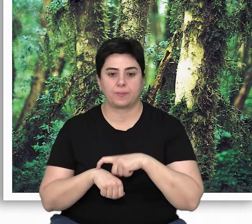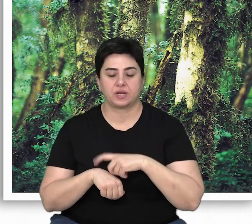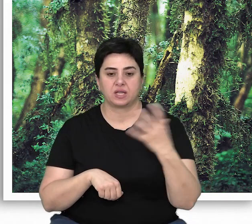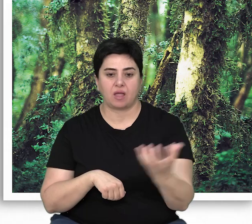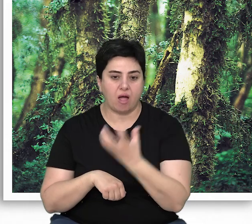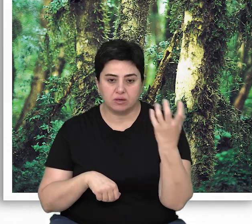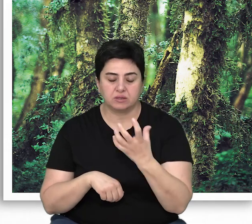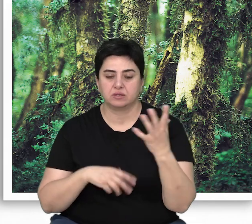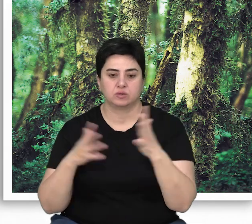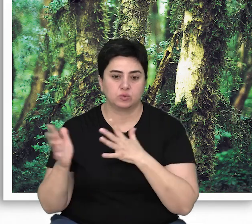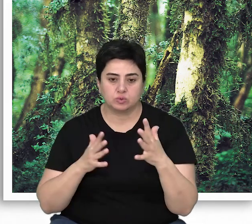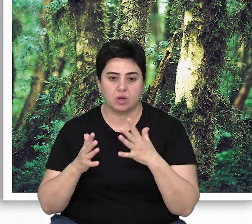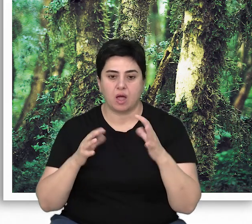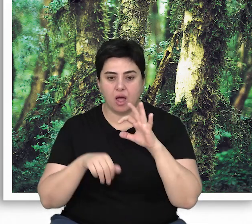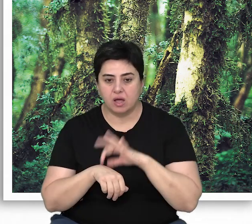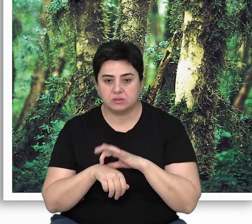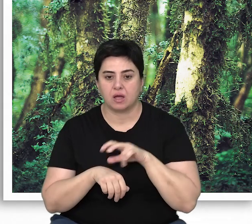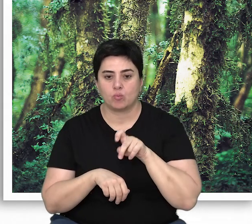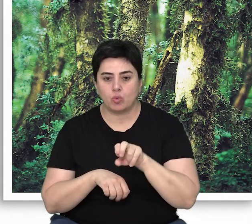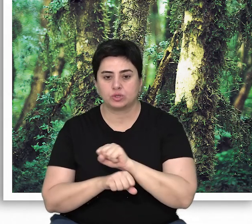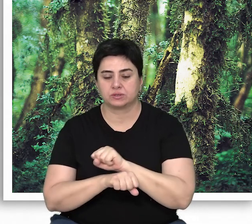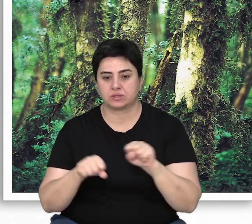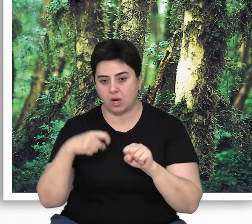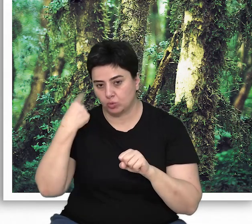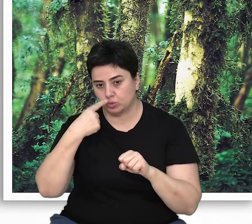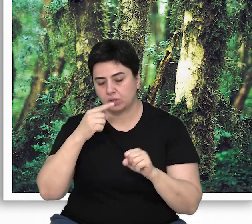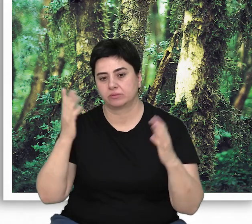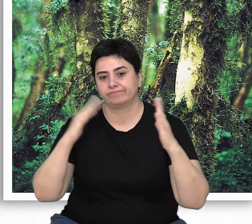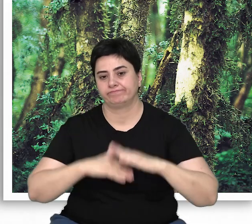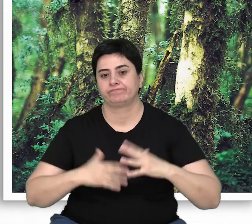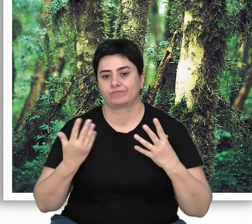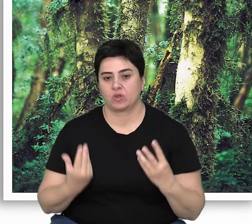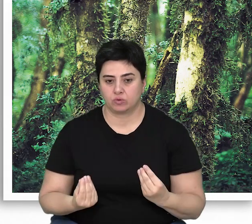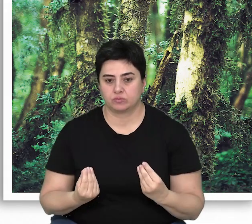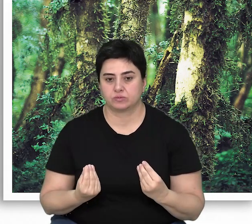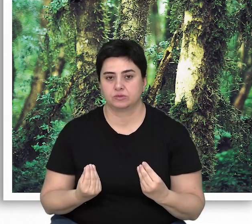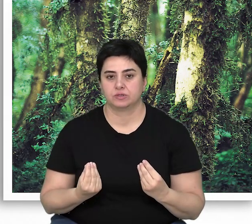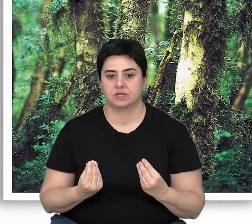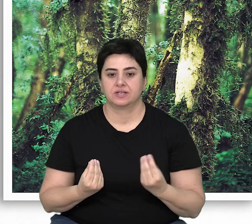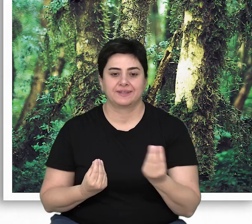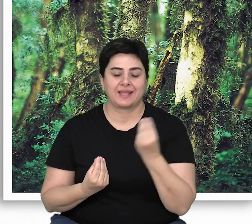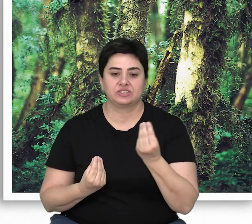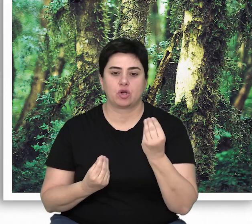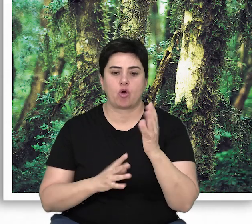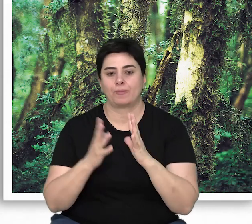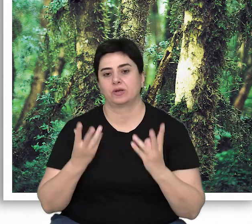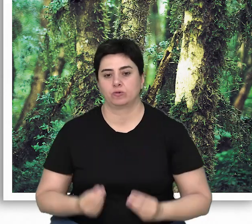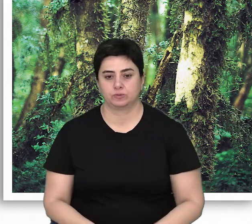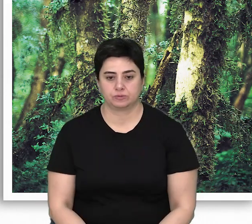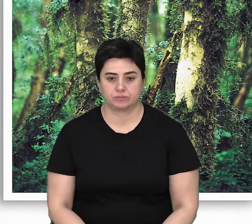zamanda yangın, fırtına, hastalık ve böcek zararı nedeniyle yıkıma uğradıktan sonra oluşmuş genç